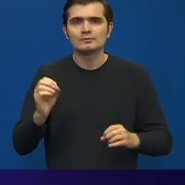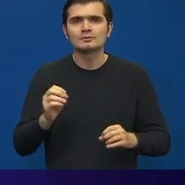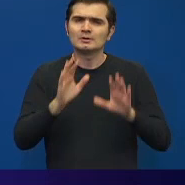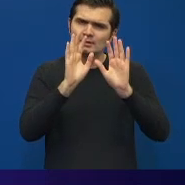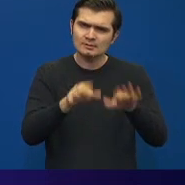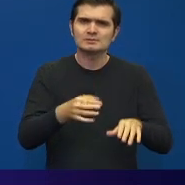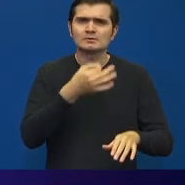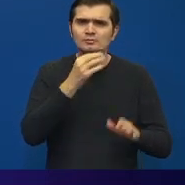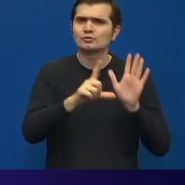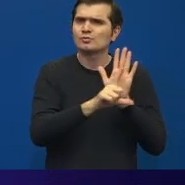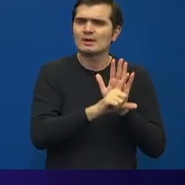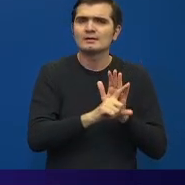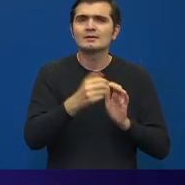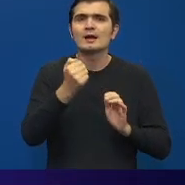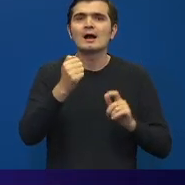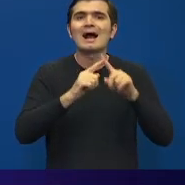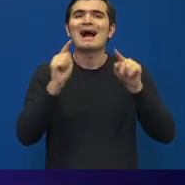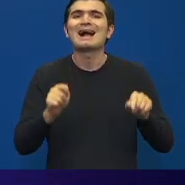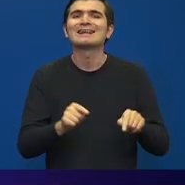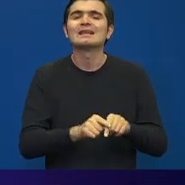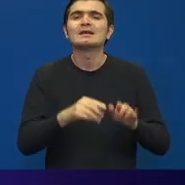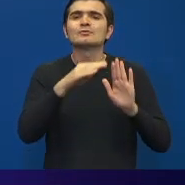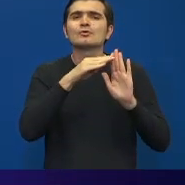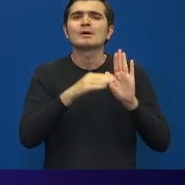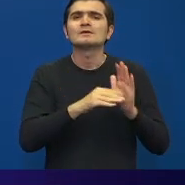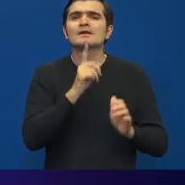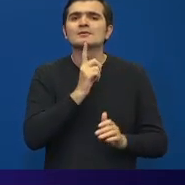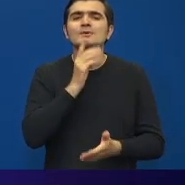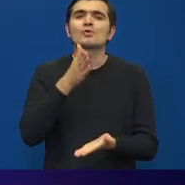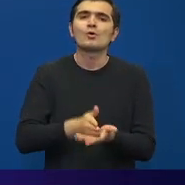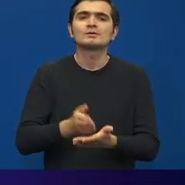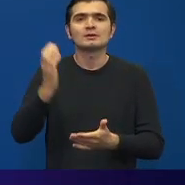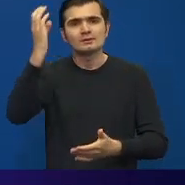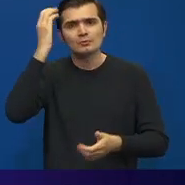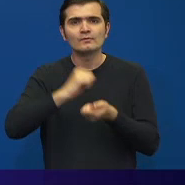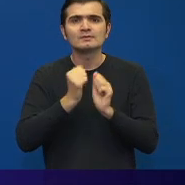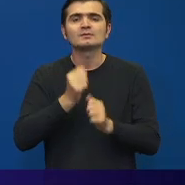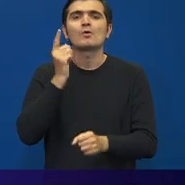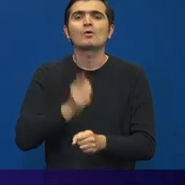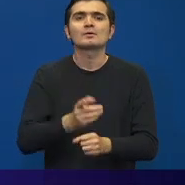momentul ăsta lege. Actele normativă sunt mătărâri de cuverență sau optomanții de urgență, nu în memorandum.